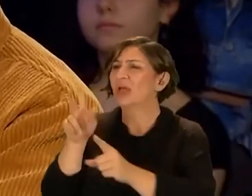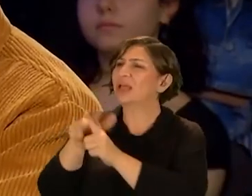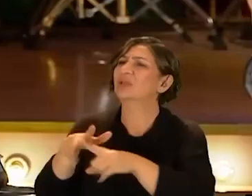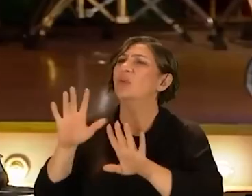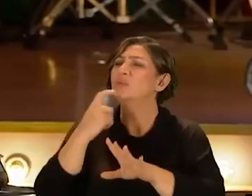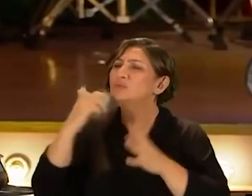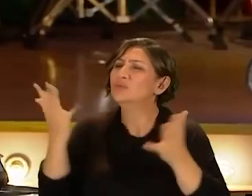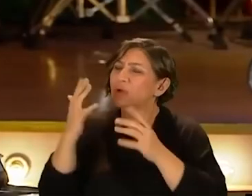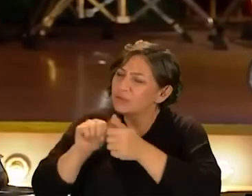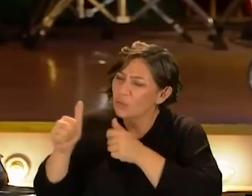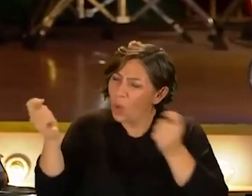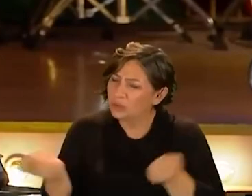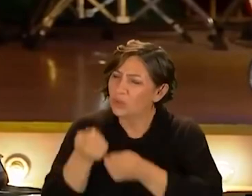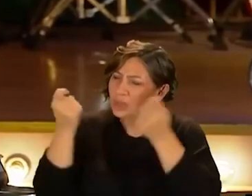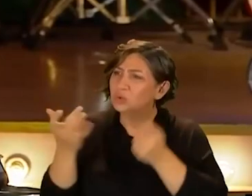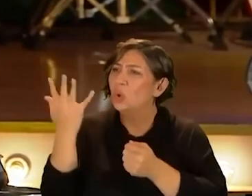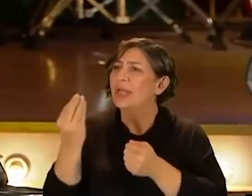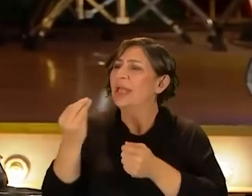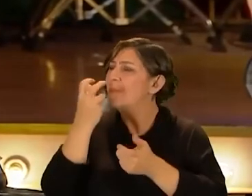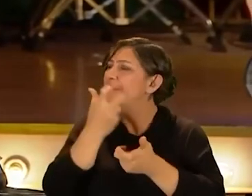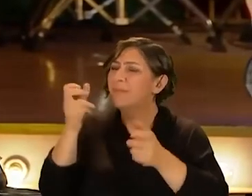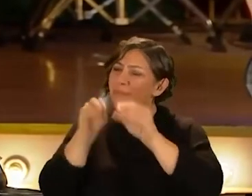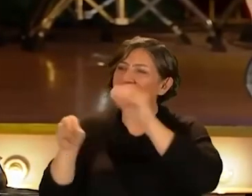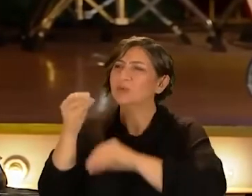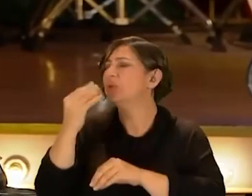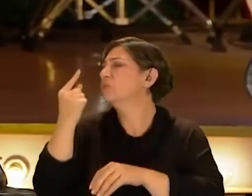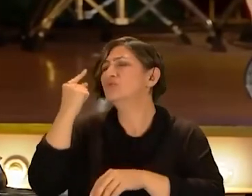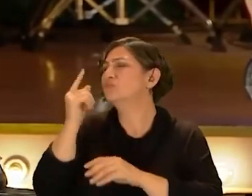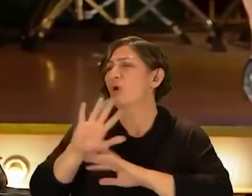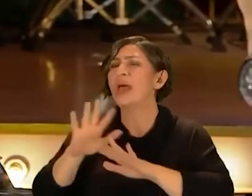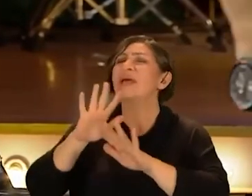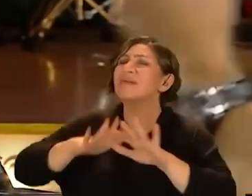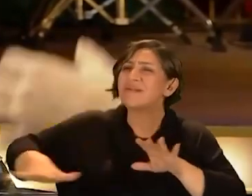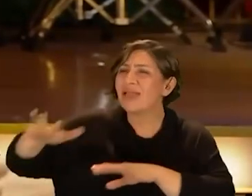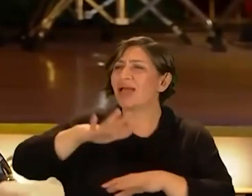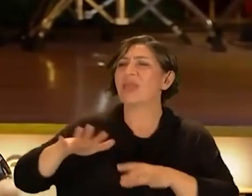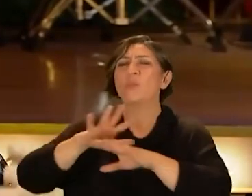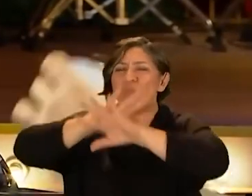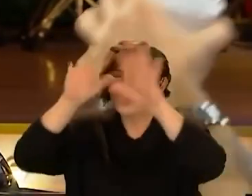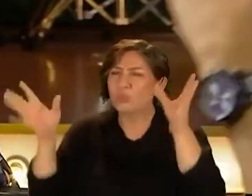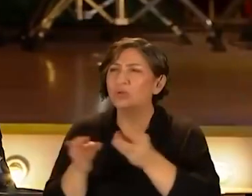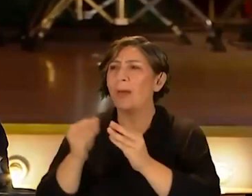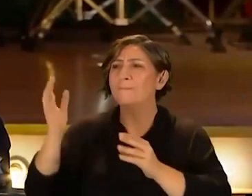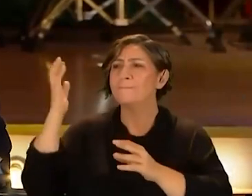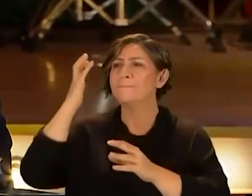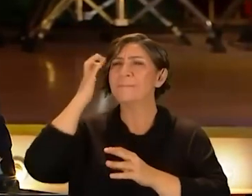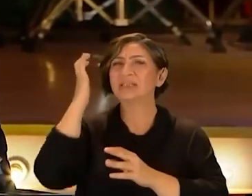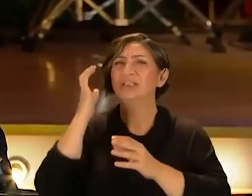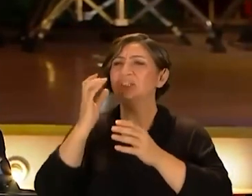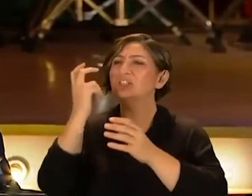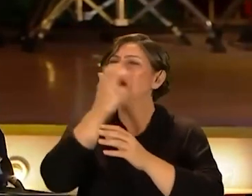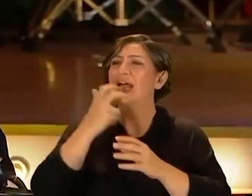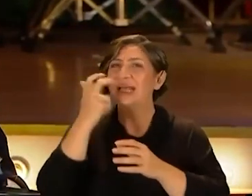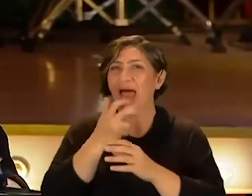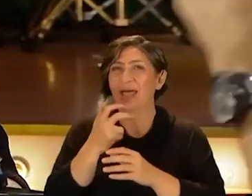katılmıyorum uzun yıllar uğraşılan bestelerin çok iyi besteler olduğunu hiç düşünmüyorum Genelde bütün şeyler baş yapıtlar